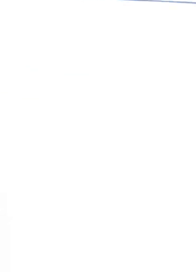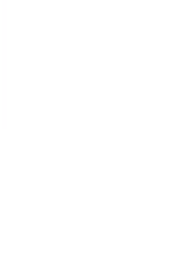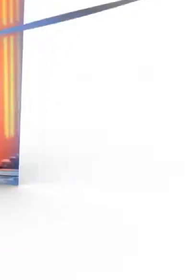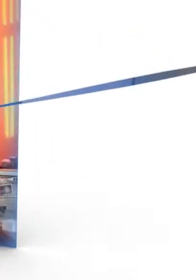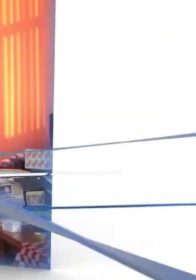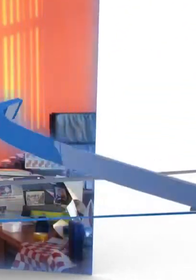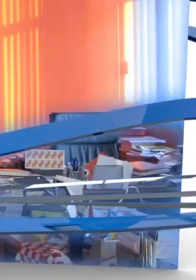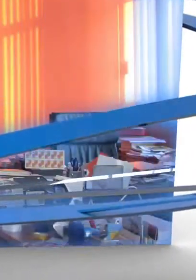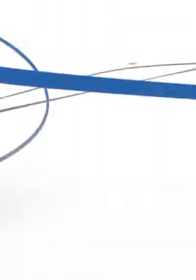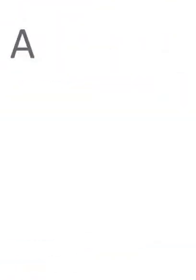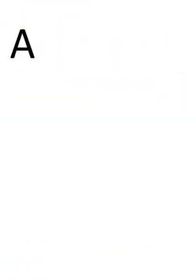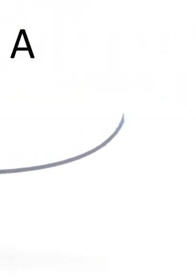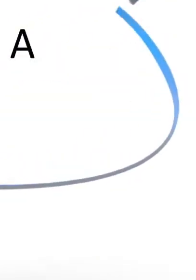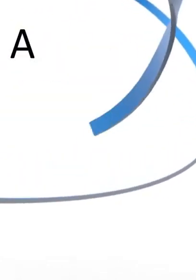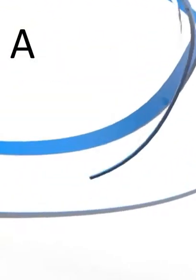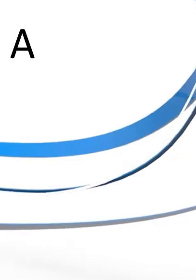Muzika